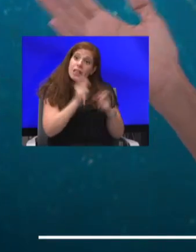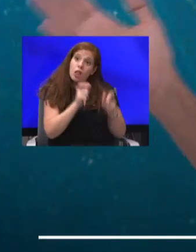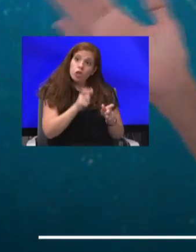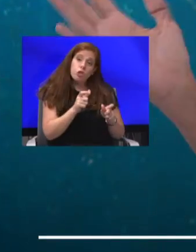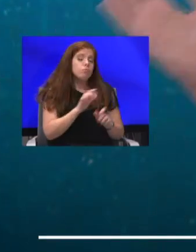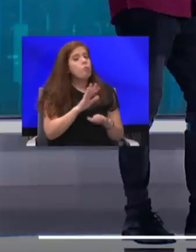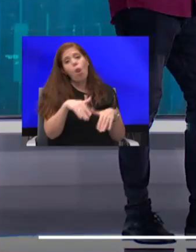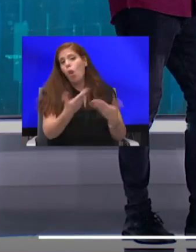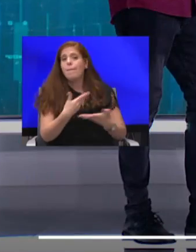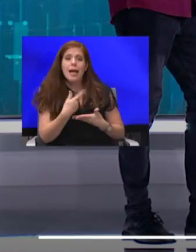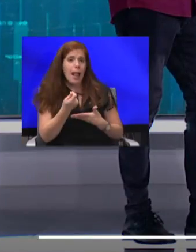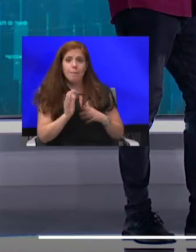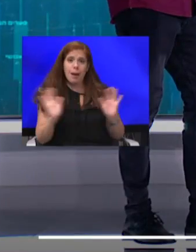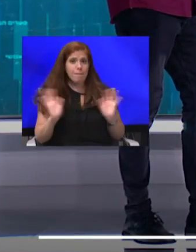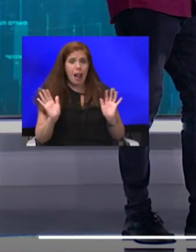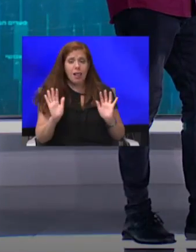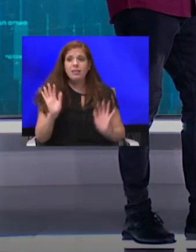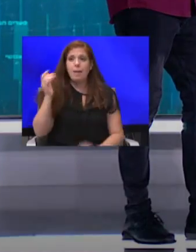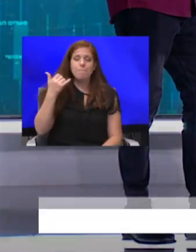שאומרת לנו מאזינה בתוכנית.